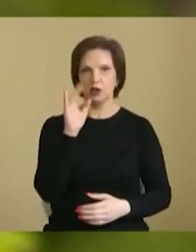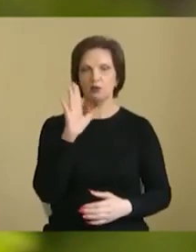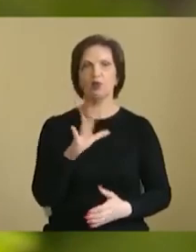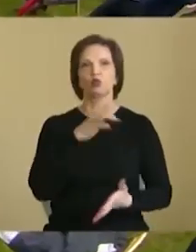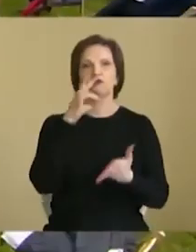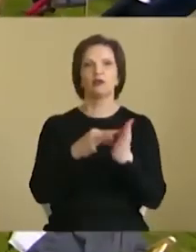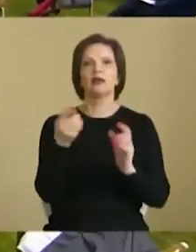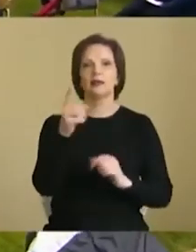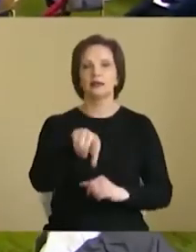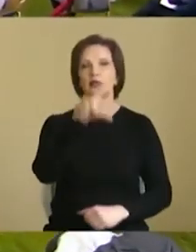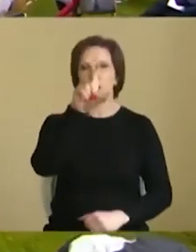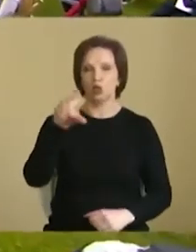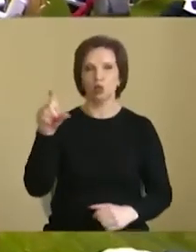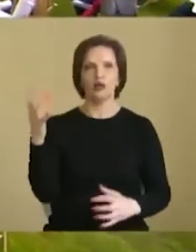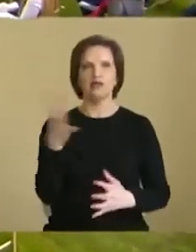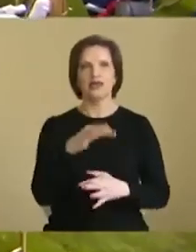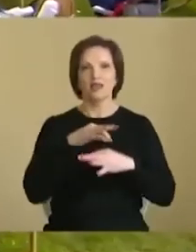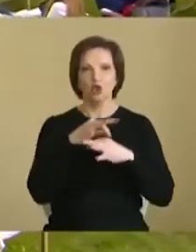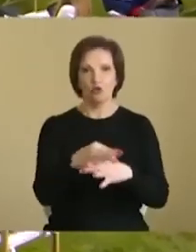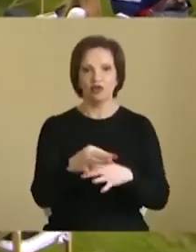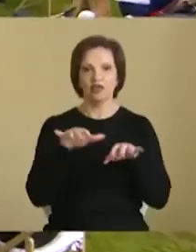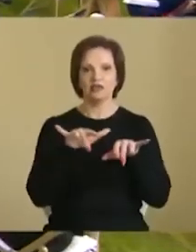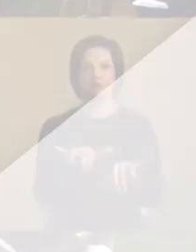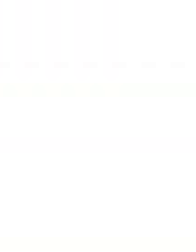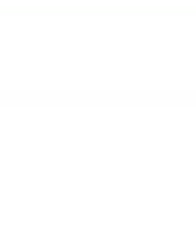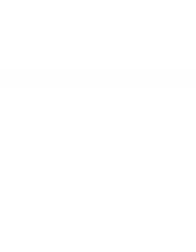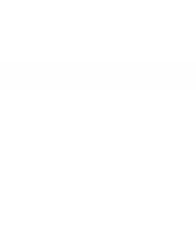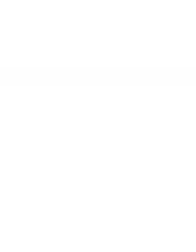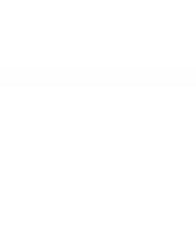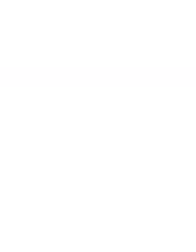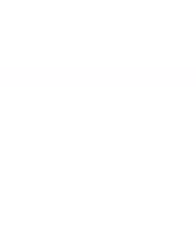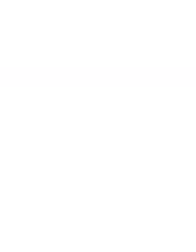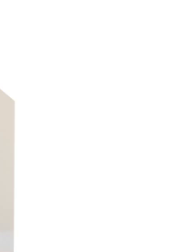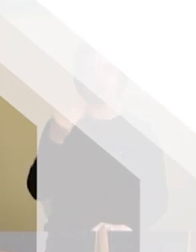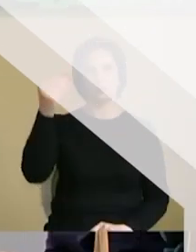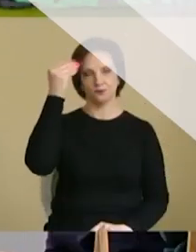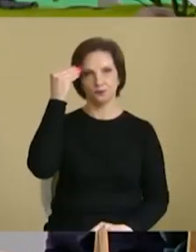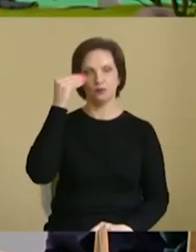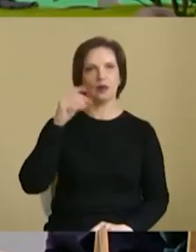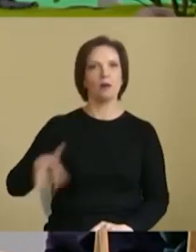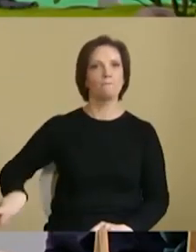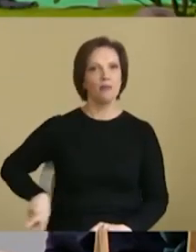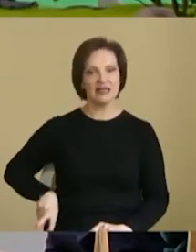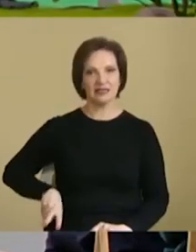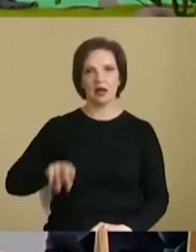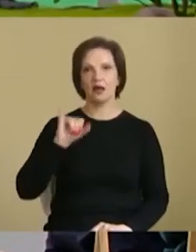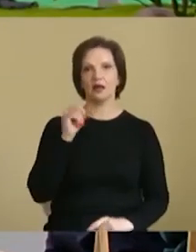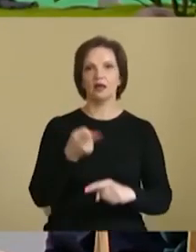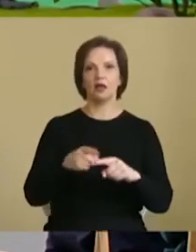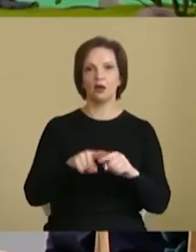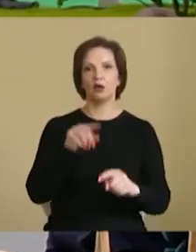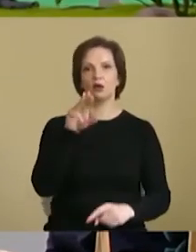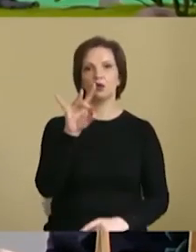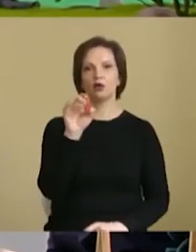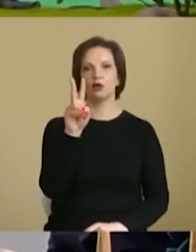люди, які довели цю справу до суду і звинуватили невинних людей. З точки зору Мінська і цього треку,